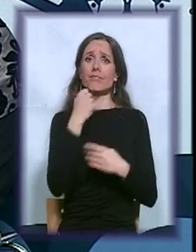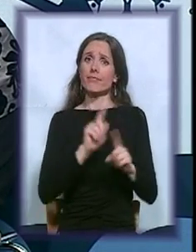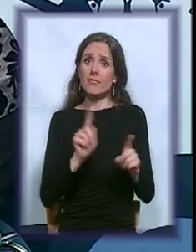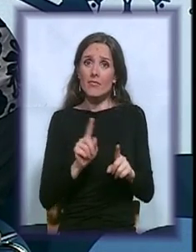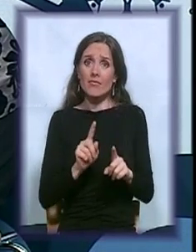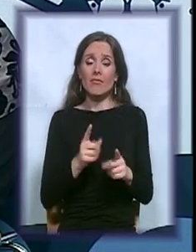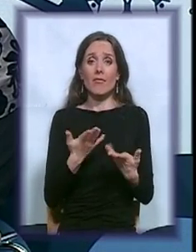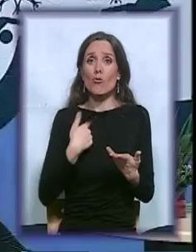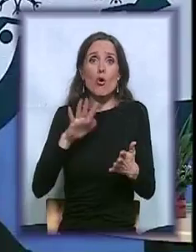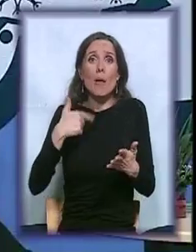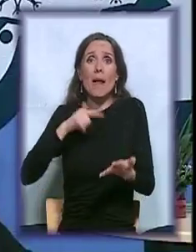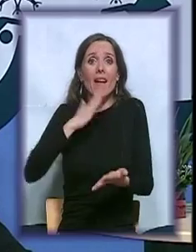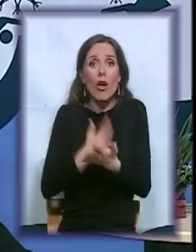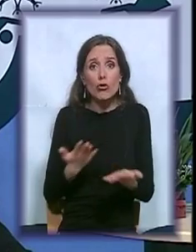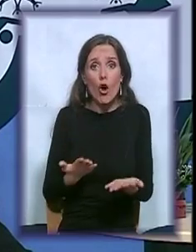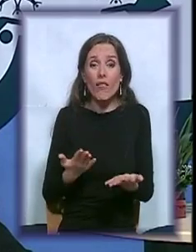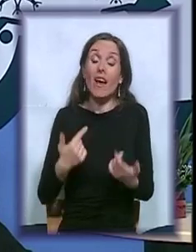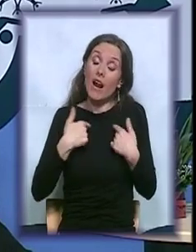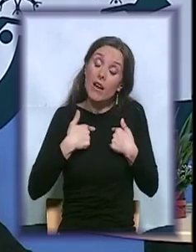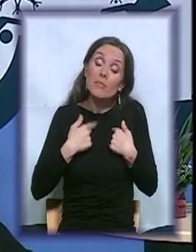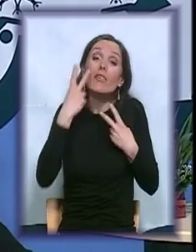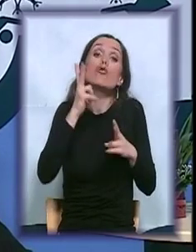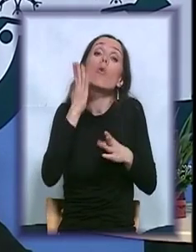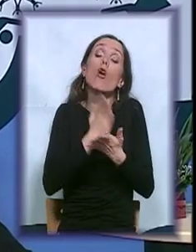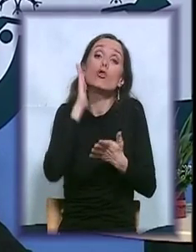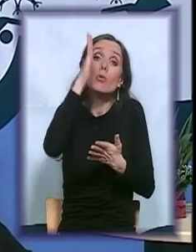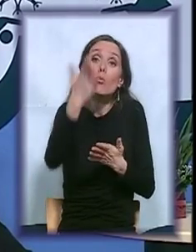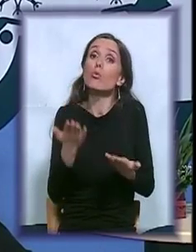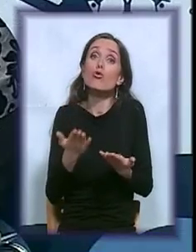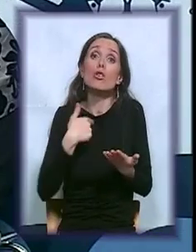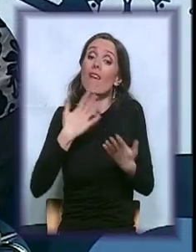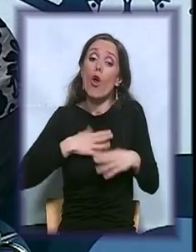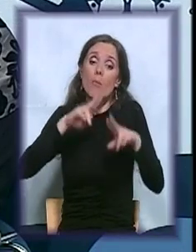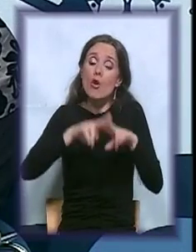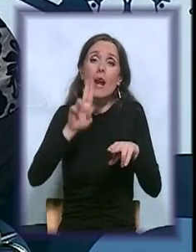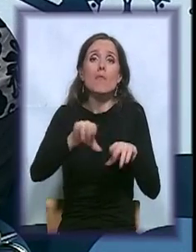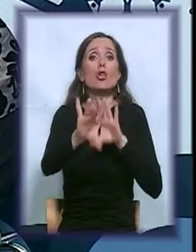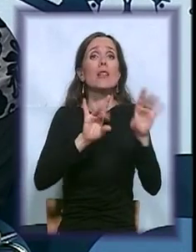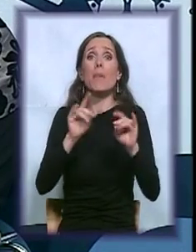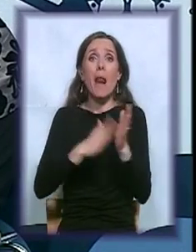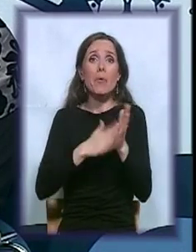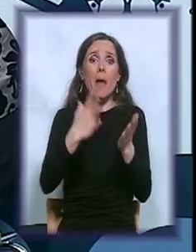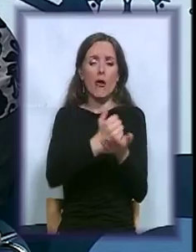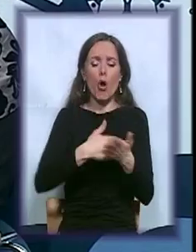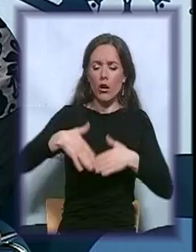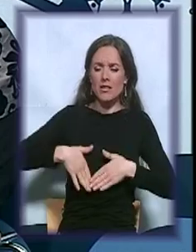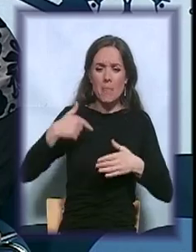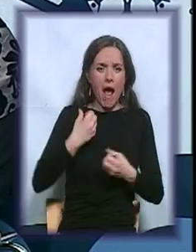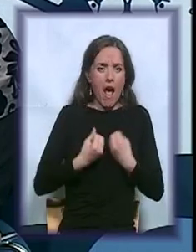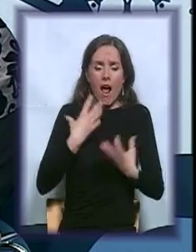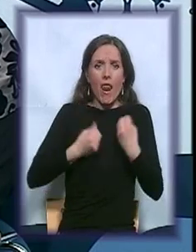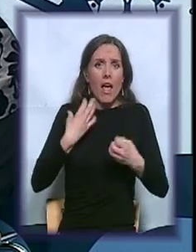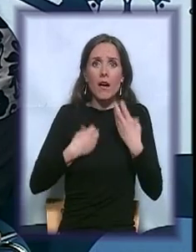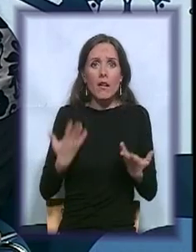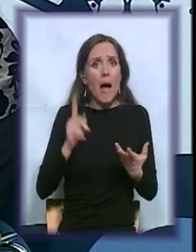da to ostane i dalje jer on ako ima alergiju na taj program, on mora da menja drugi. A na tenderskoj komisiji, javnim